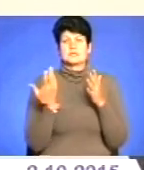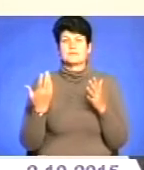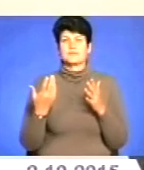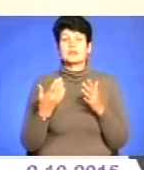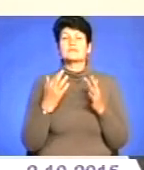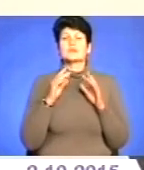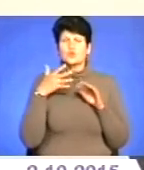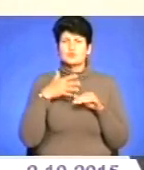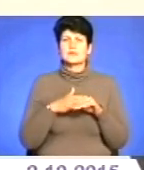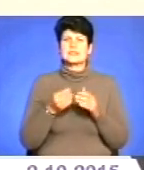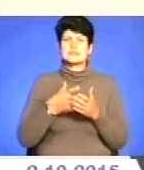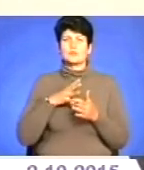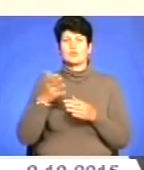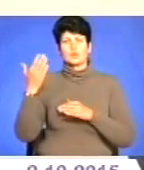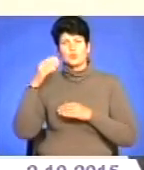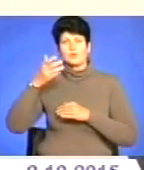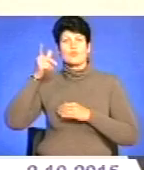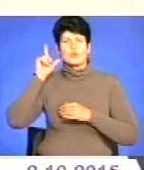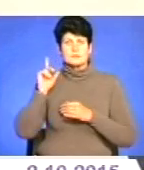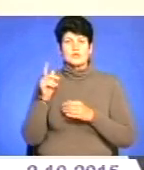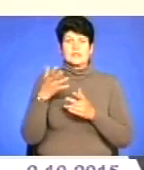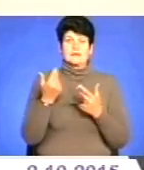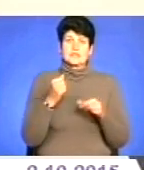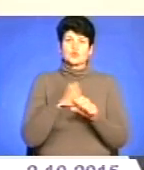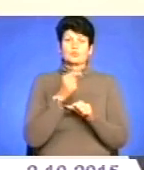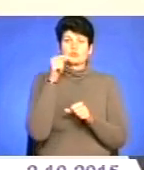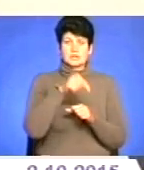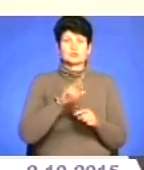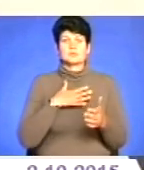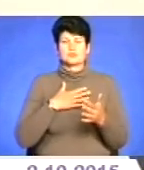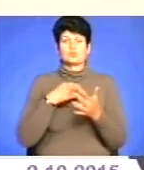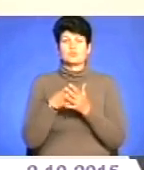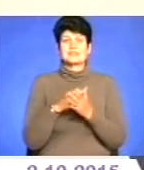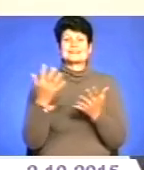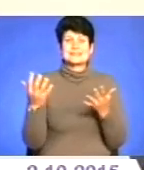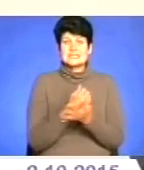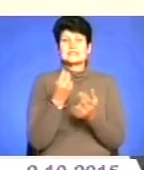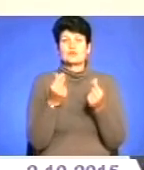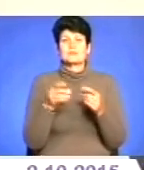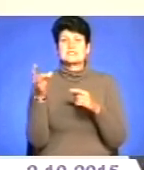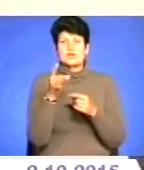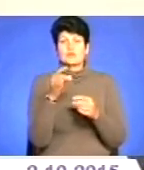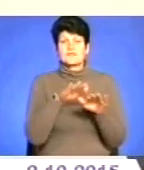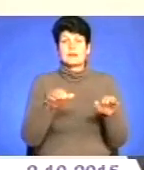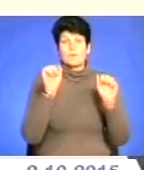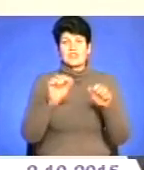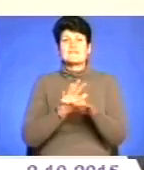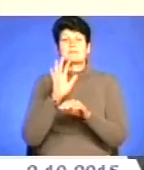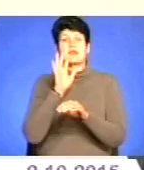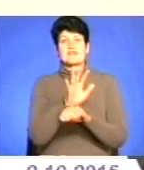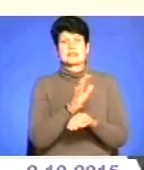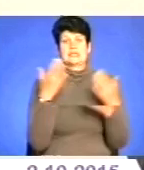розуміємо, які були ціни минулого, купу за минулого. Давайте зробимо так, щоб в наші бюджети знайшлися кошти, щоб ми дітей з районів могли відправляти на